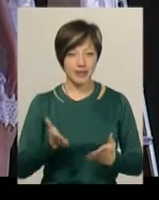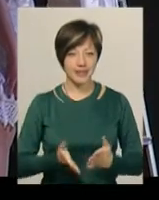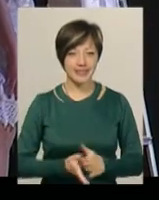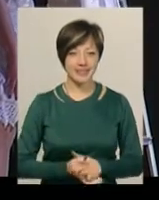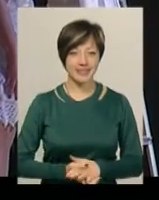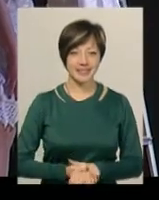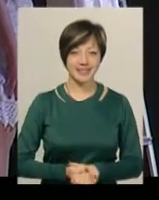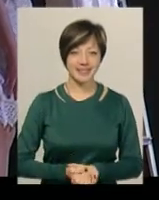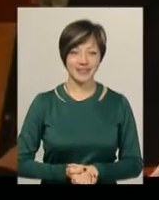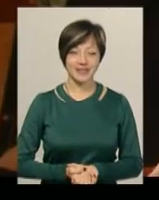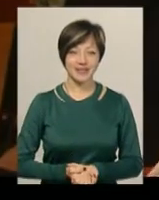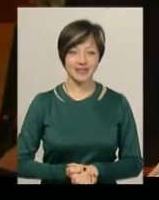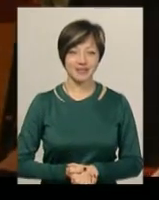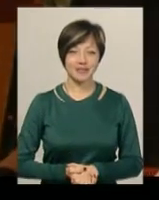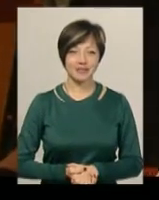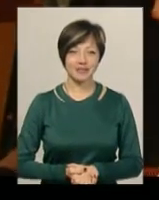Спати.